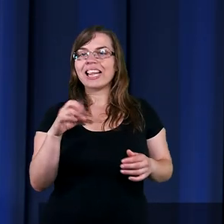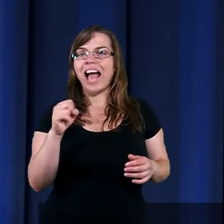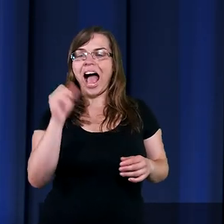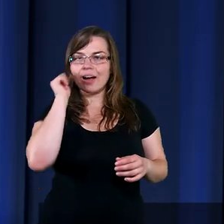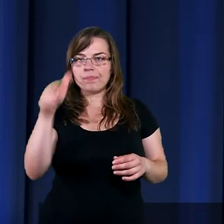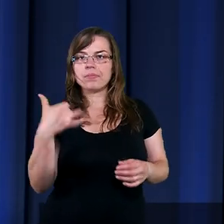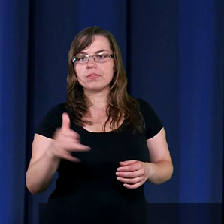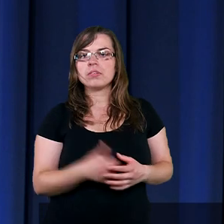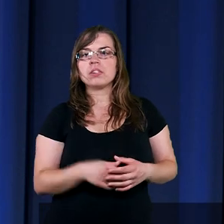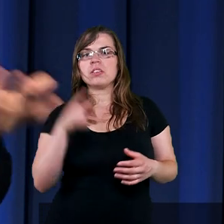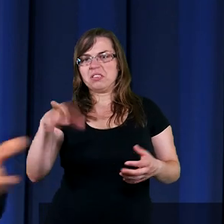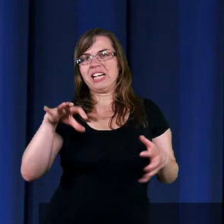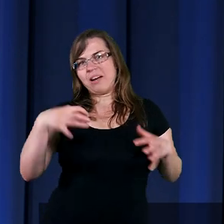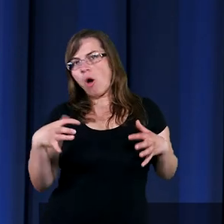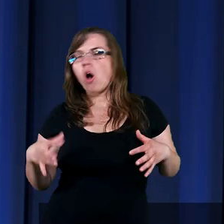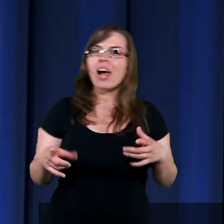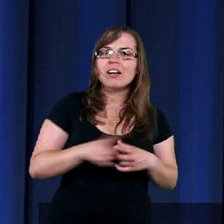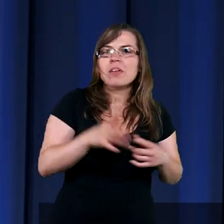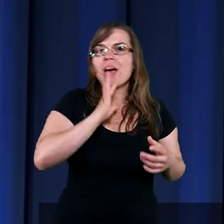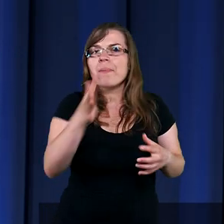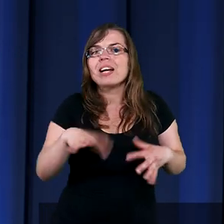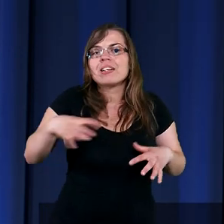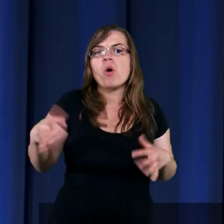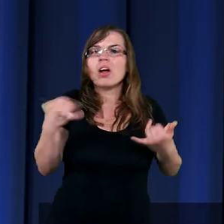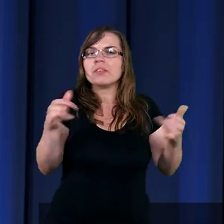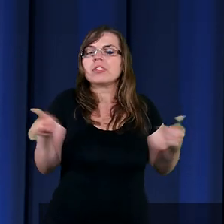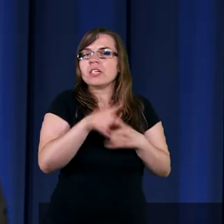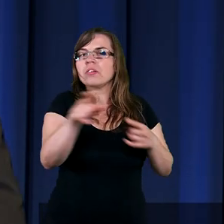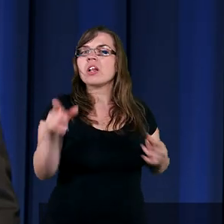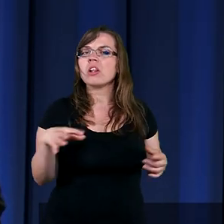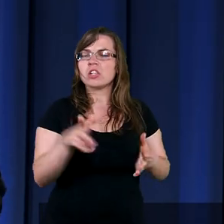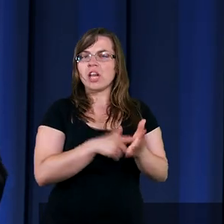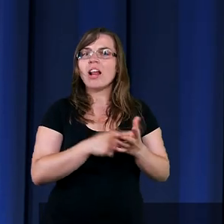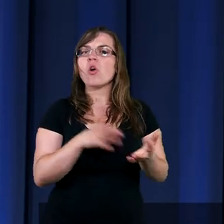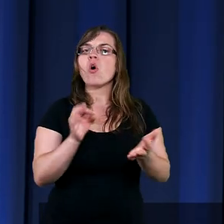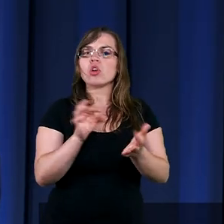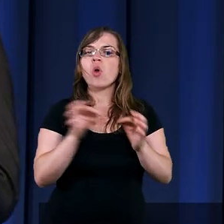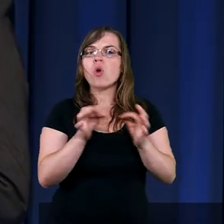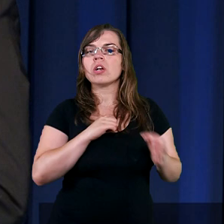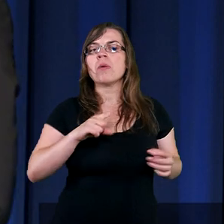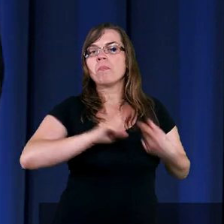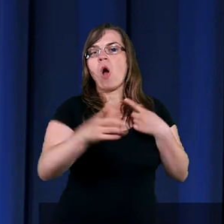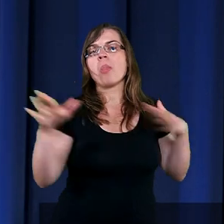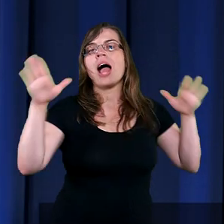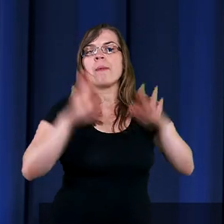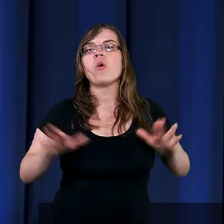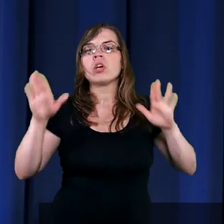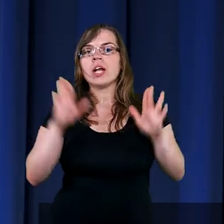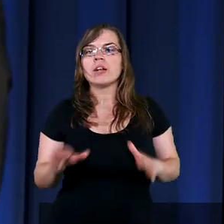naszych zborach, ale w amerykańskich zborach, jakichś tych mniejszych, to się bardzo często stosuje, że po nabożeństwie